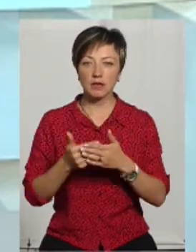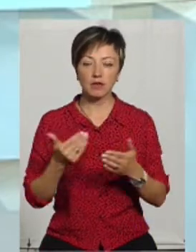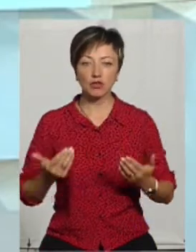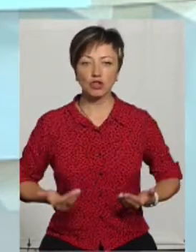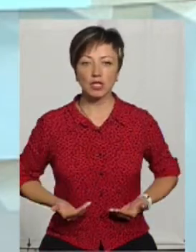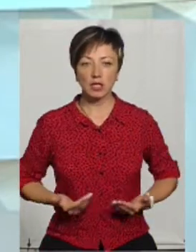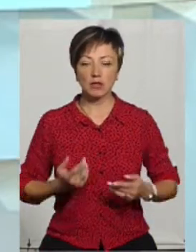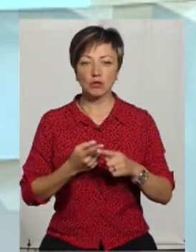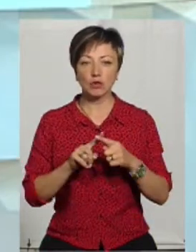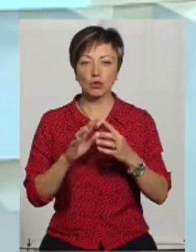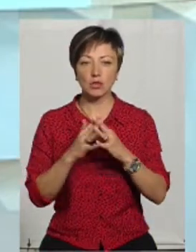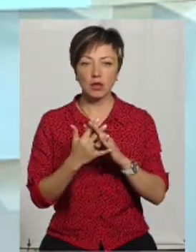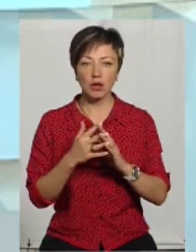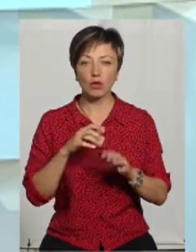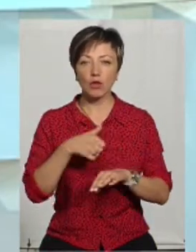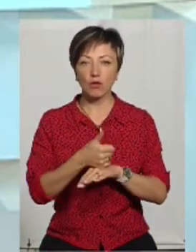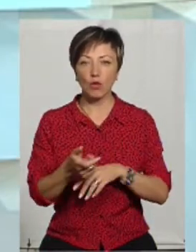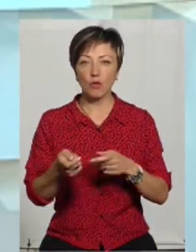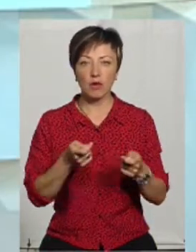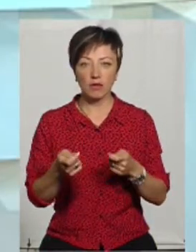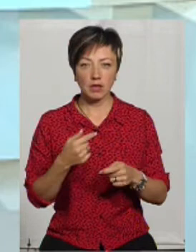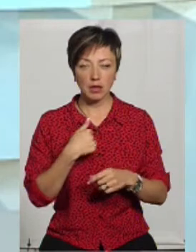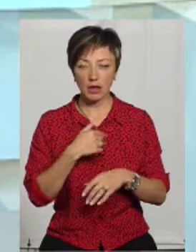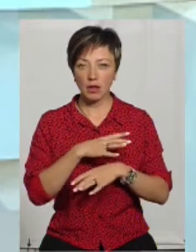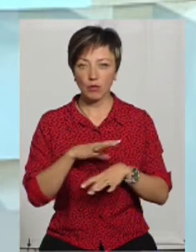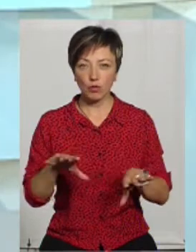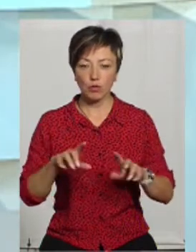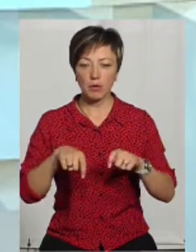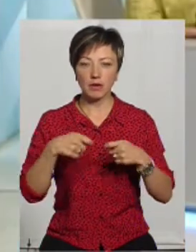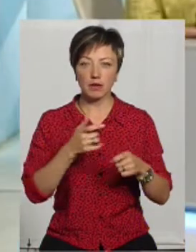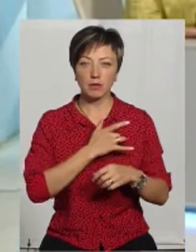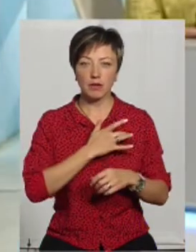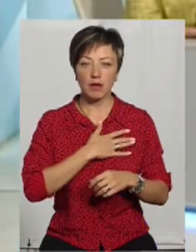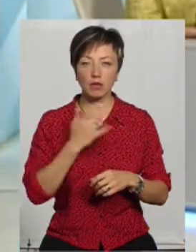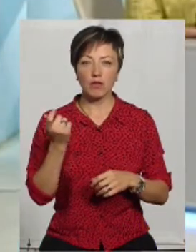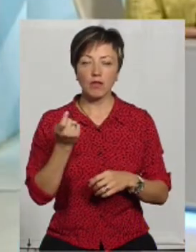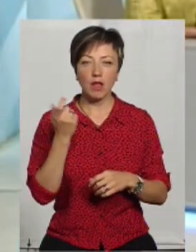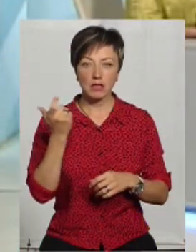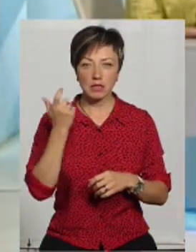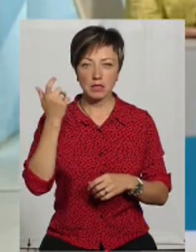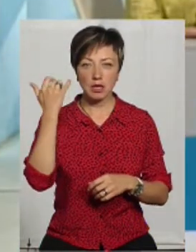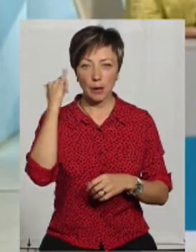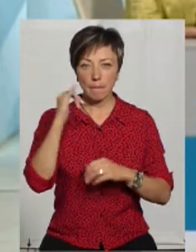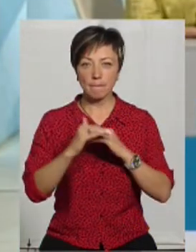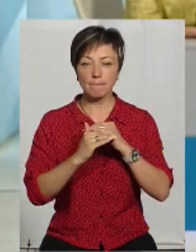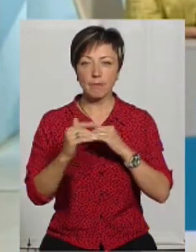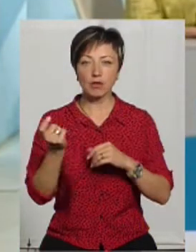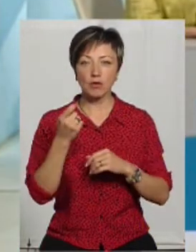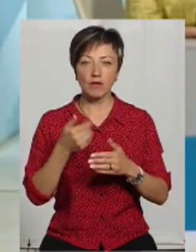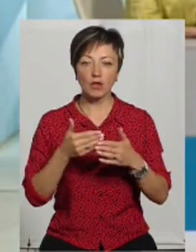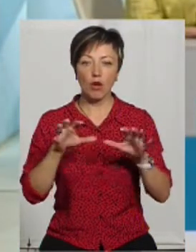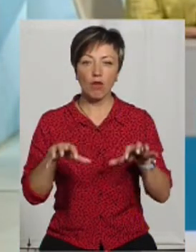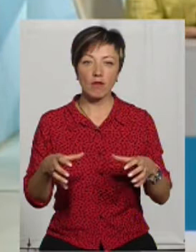даного села до головного привління не було щодо передачі приватної власність пасовища, також від голови, можливо,